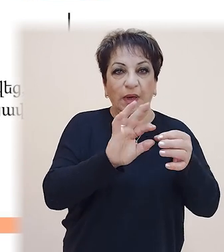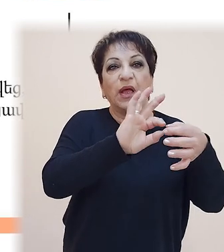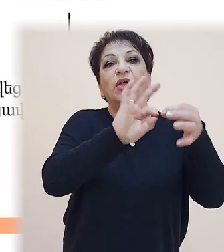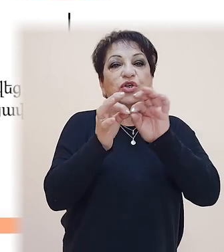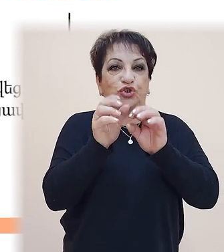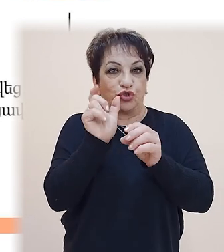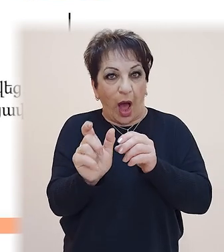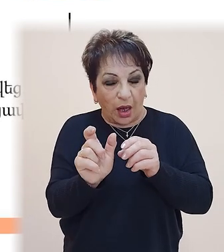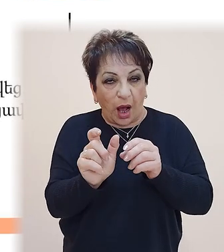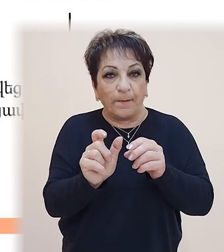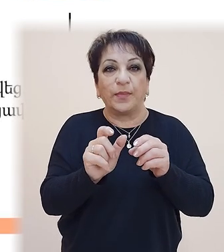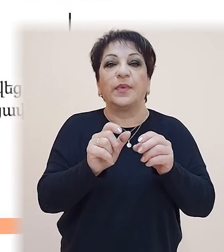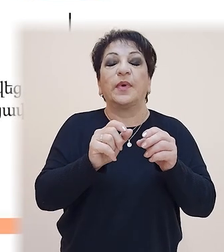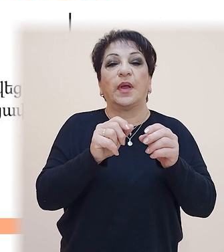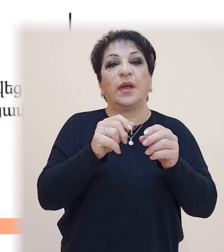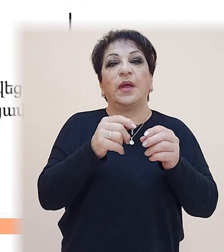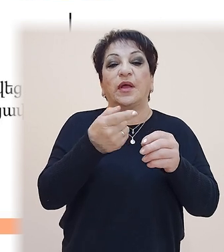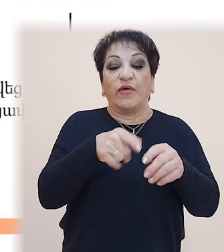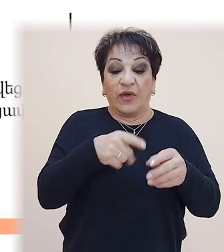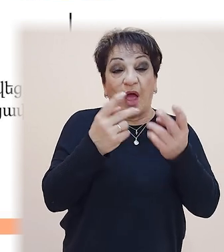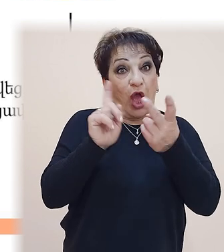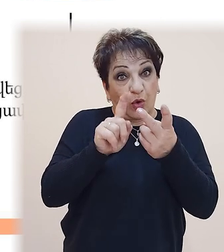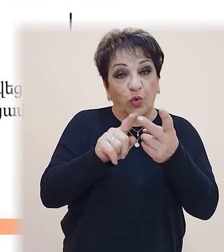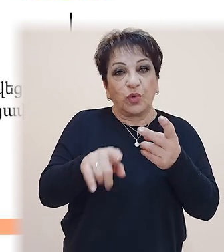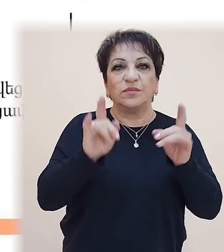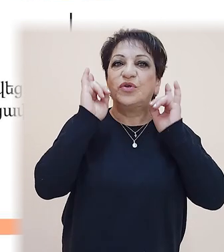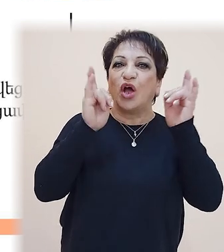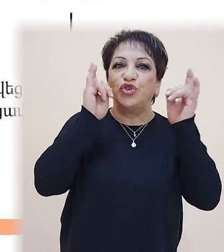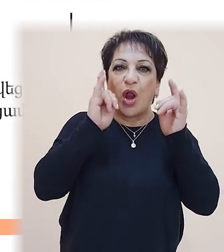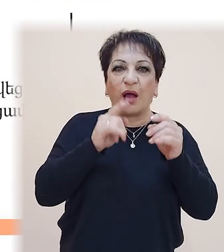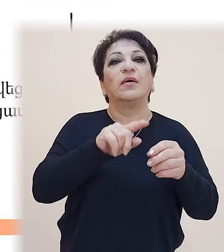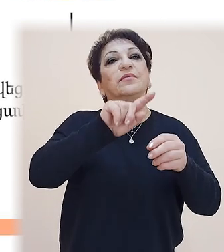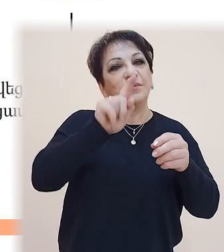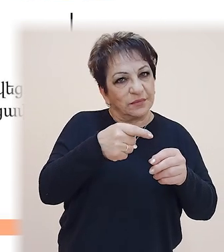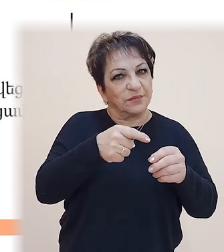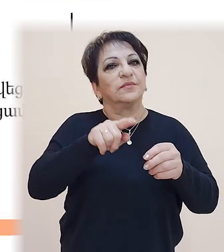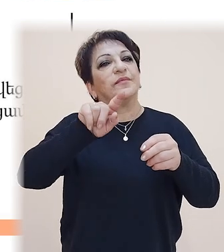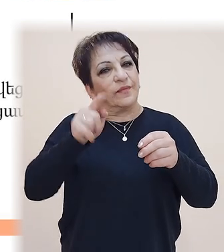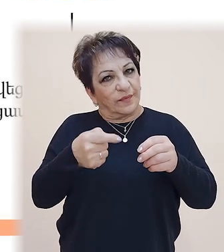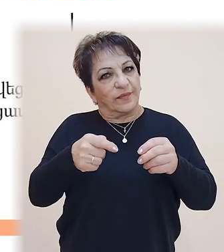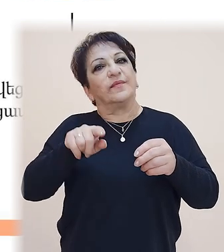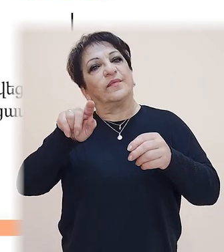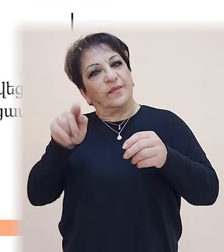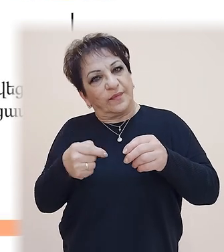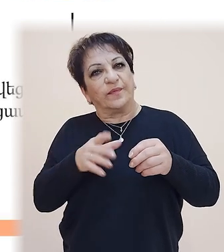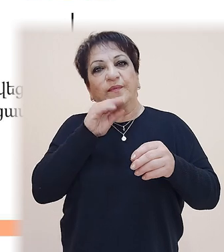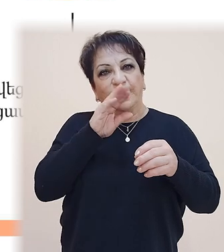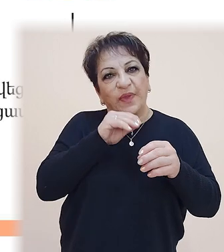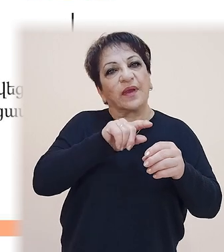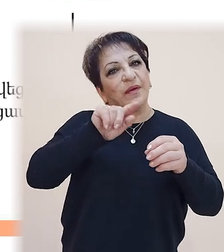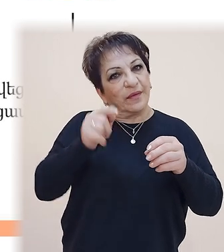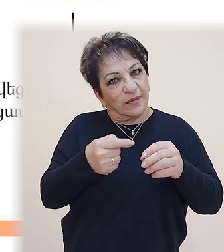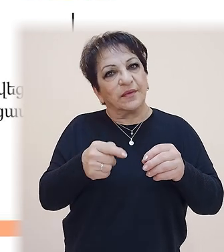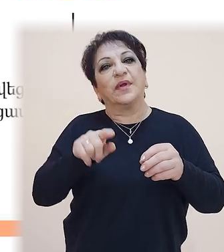հնչերանգային կապակցյունկը լույսը բացվե, սարերն արդնացան, մի սոսա, պանցավ նրանց միջով։ Կարձս եսպես